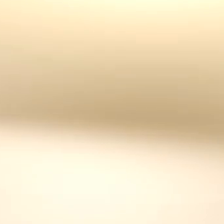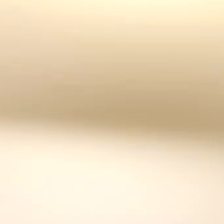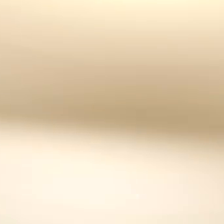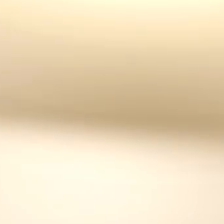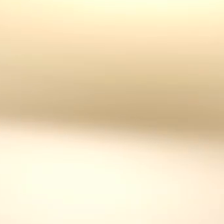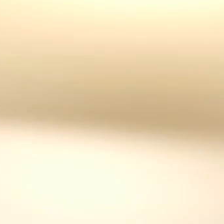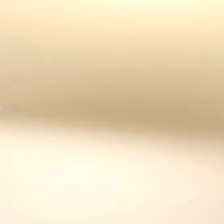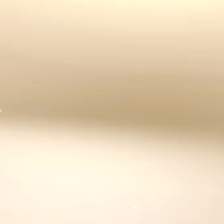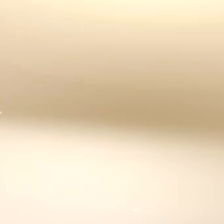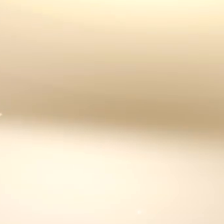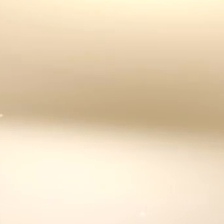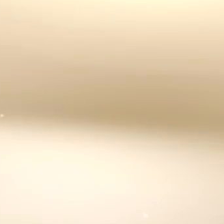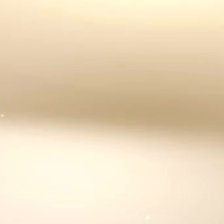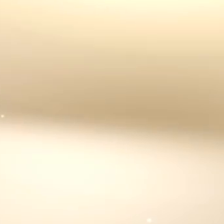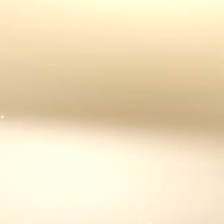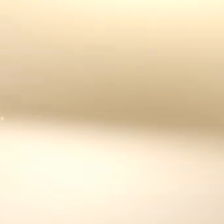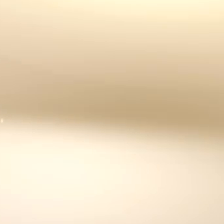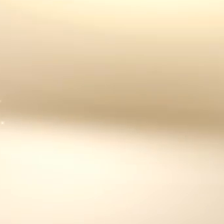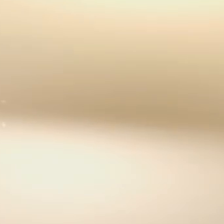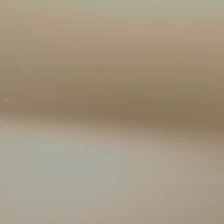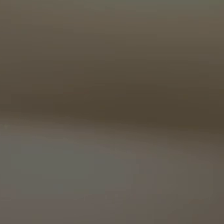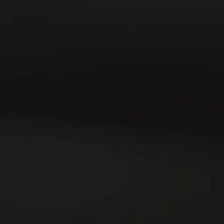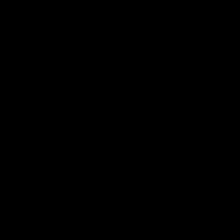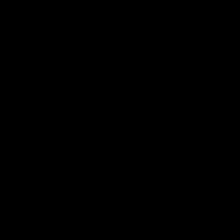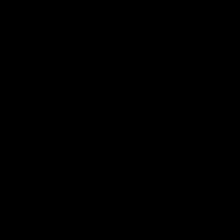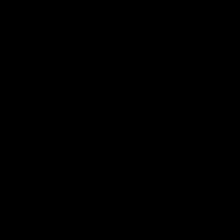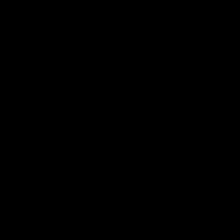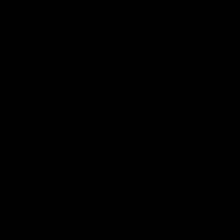Dziękuje za oglądanie! Dziękuje oglądanie!